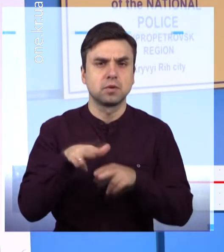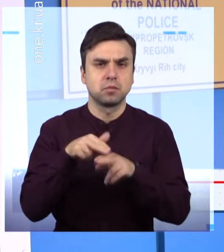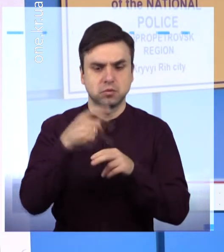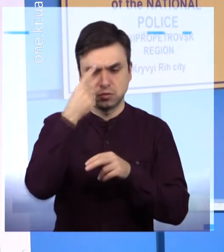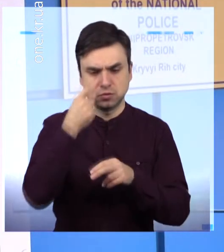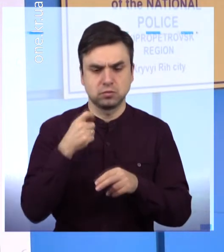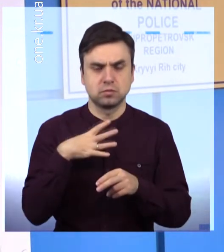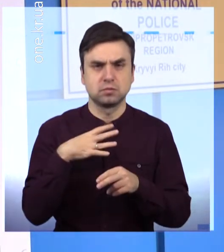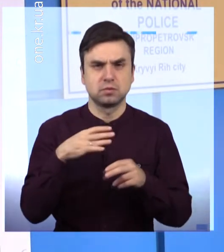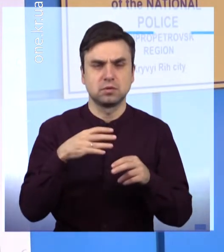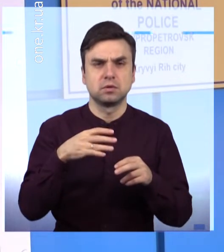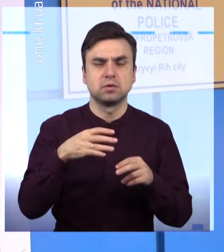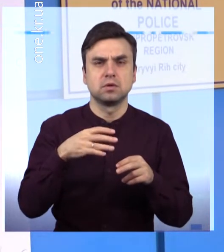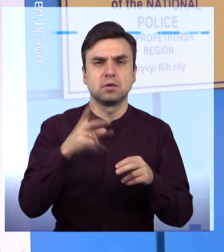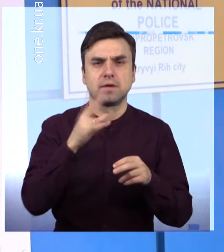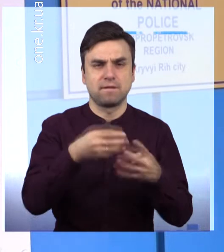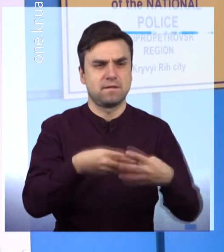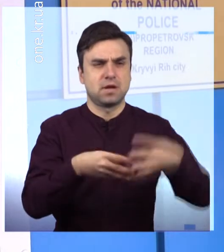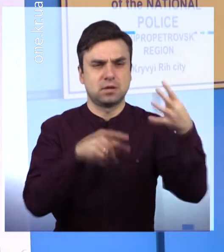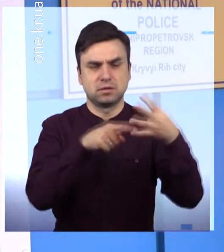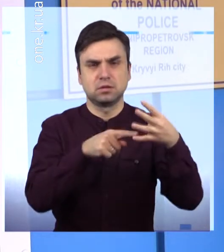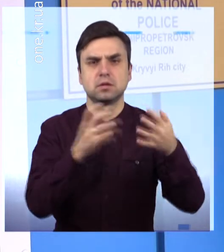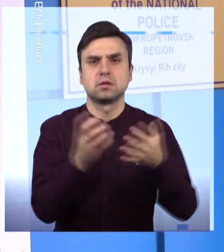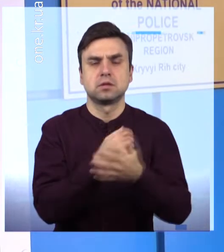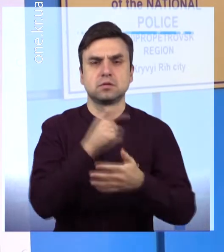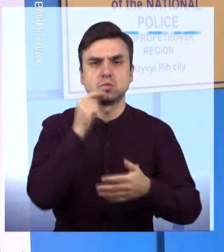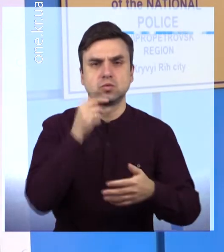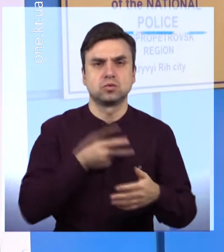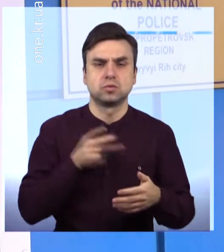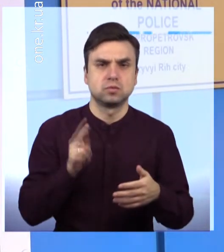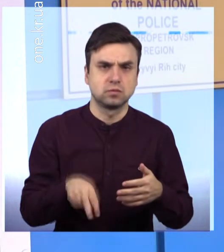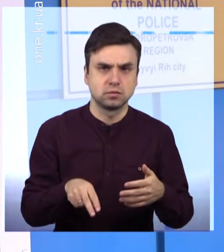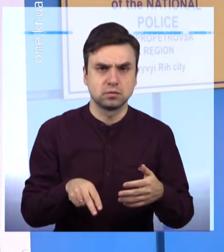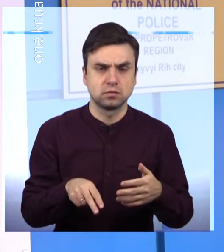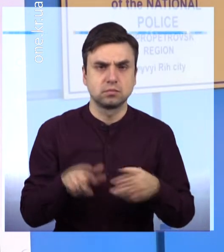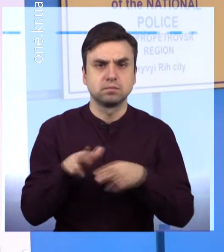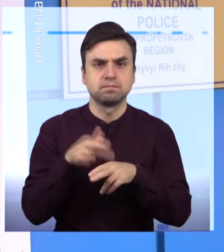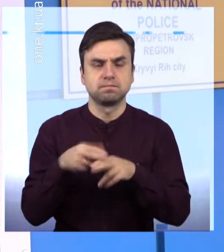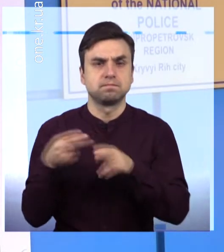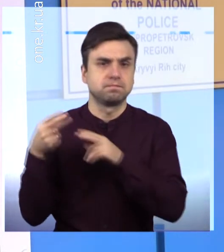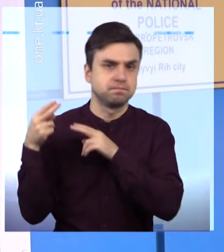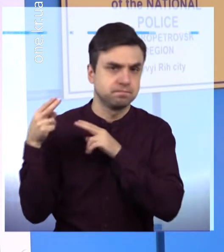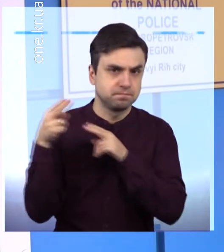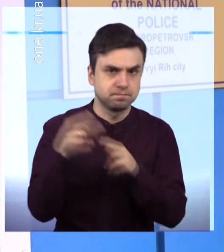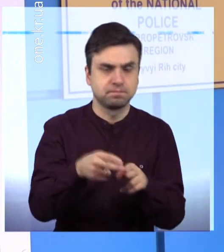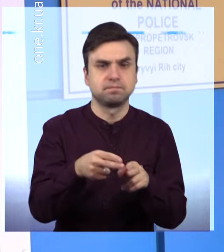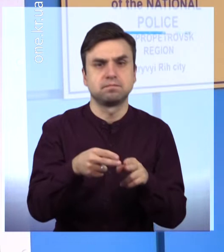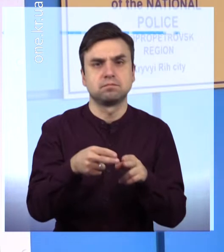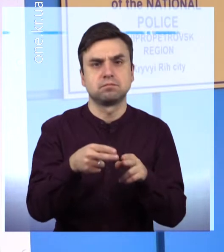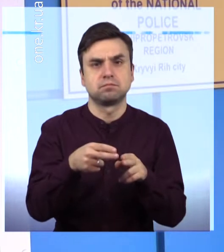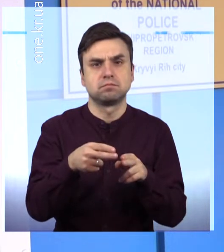виявлено тіло чоловіка без ознак життя Виїздом на місце події працівники поліції оглянули тіло померлого